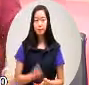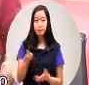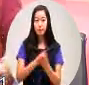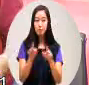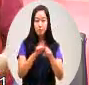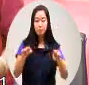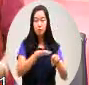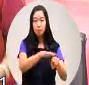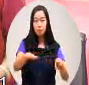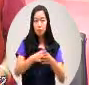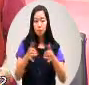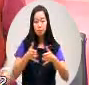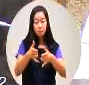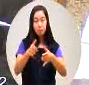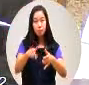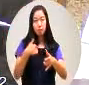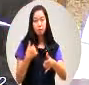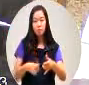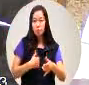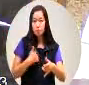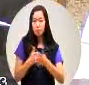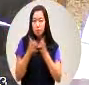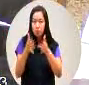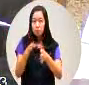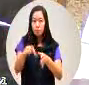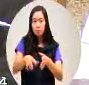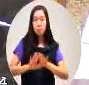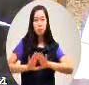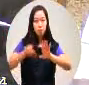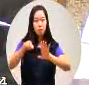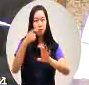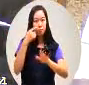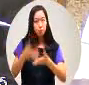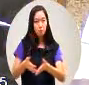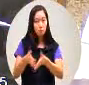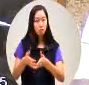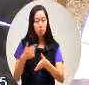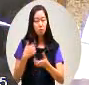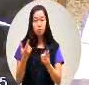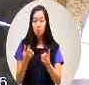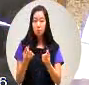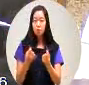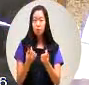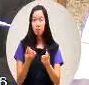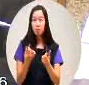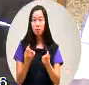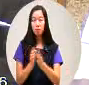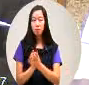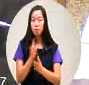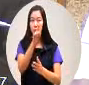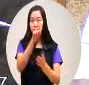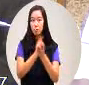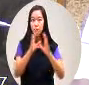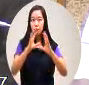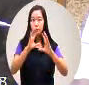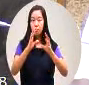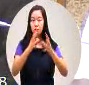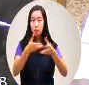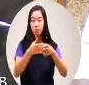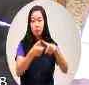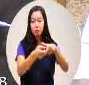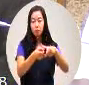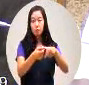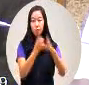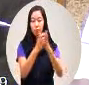面道路部分我想真的是对地方发展很重要那这部分我们来跟那个这个国工局来讨论